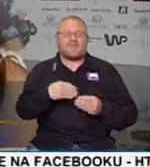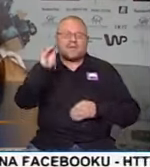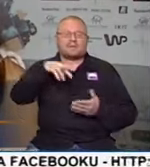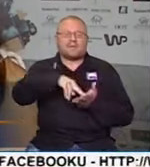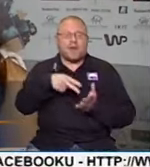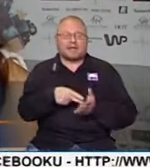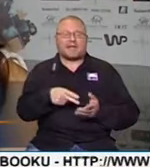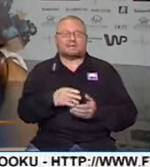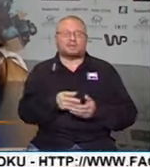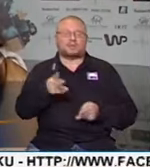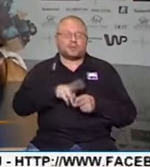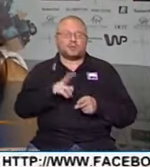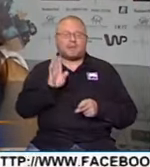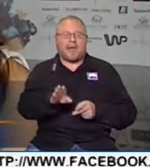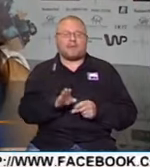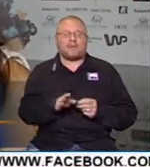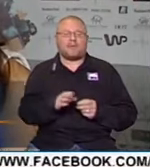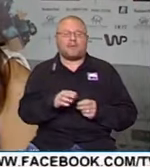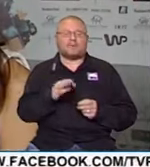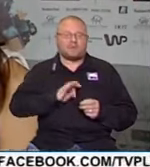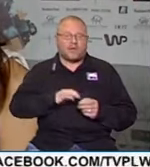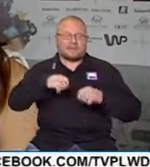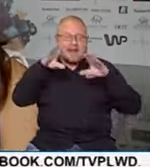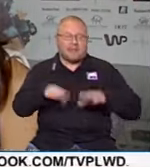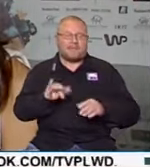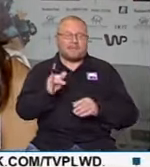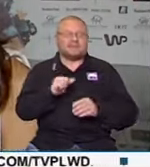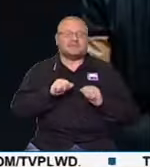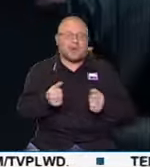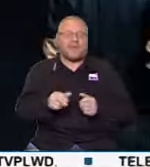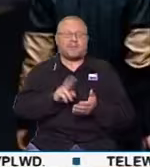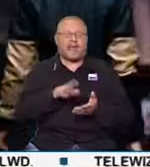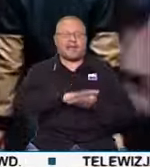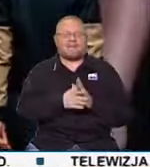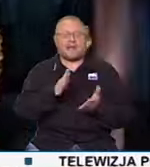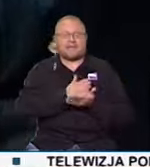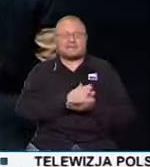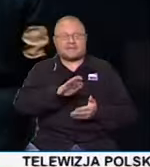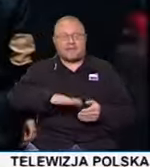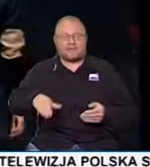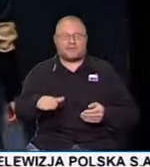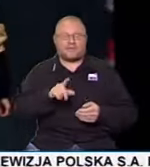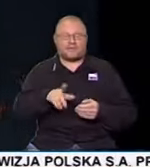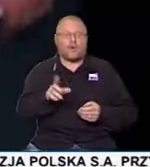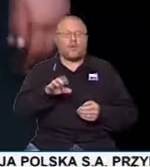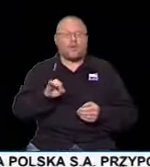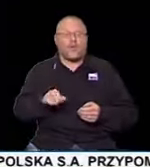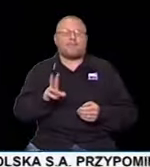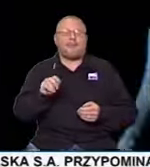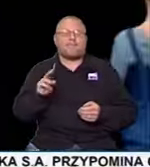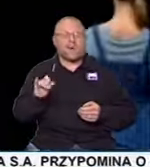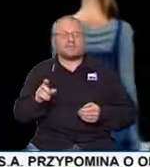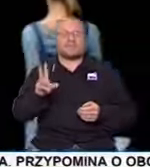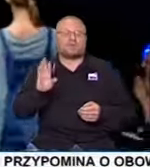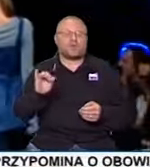projektanci, którzy mają swoje już butiki i działają także na rynkach międzynarodowych. To np. duet Paprocki, Jan Brzozowski,